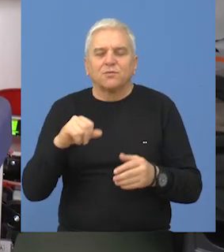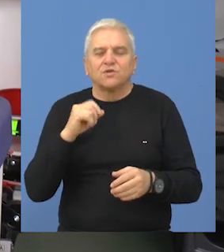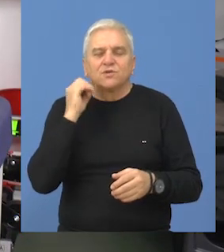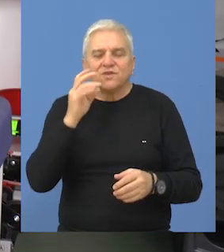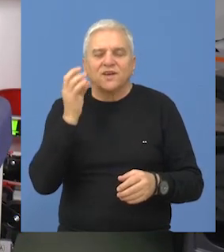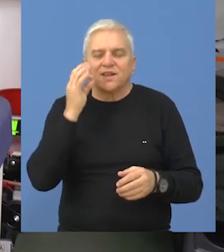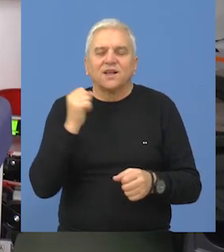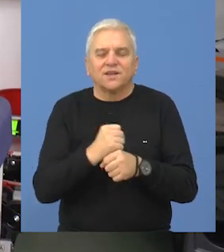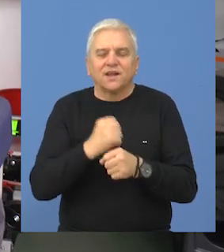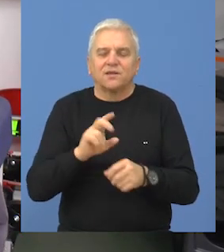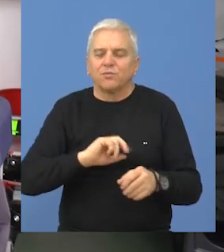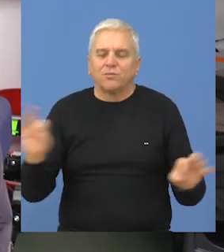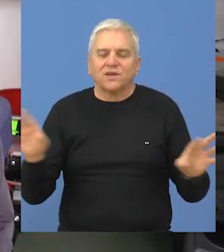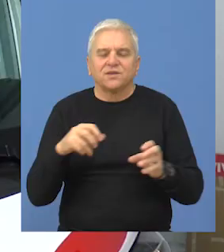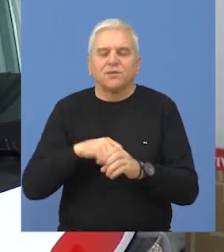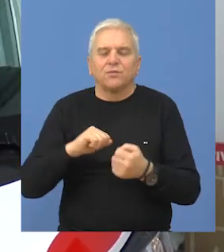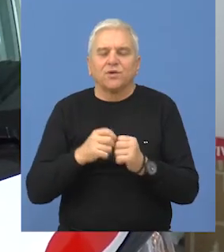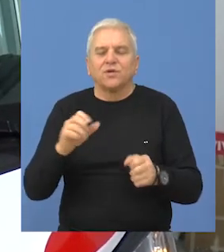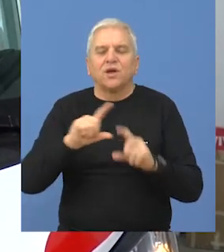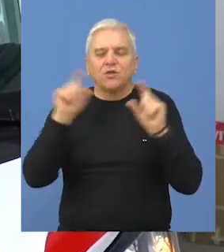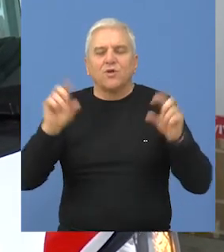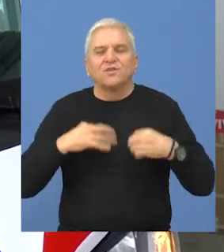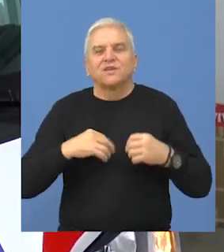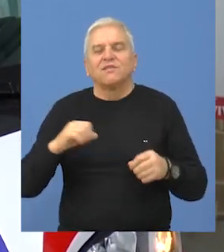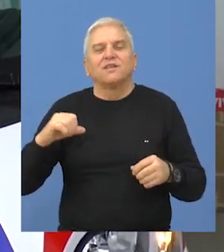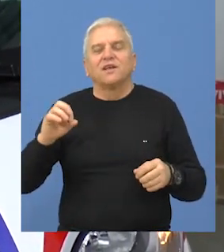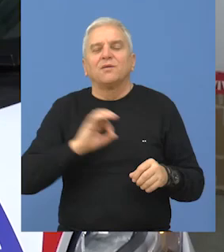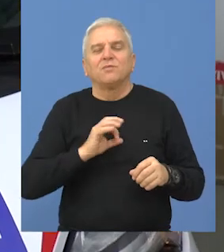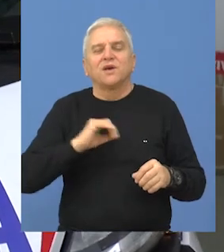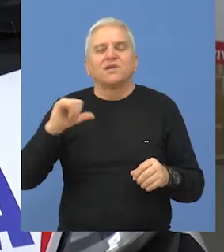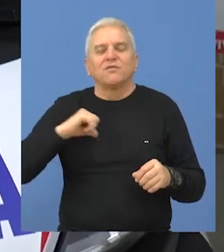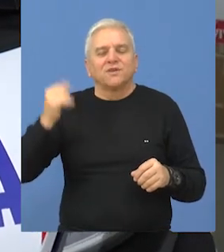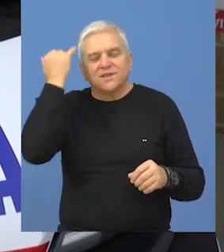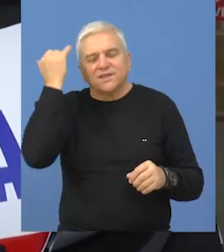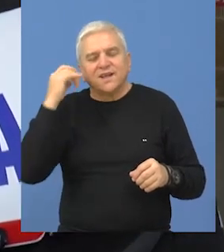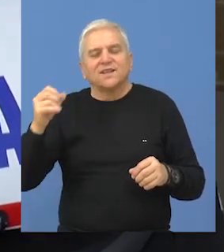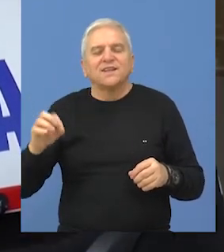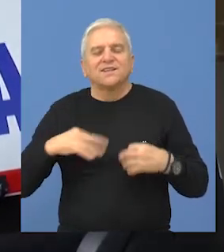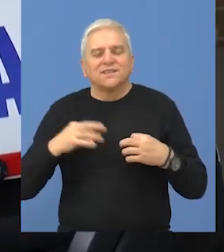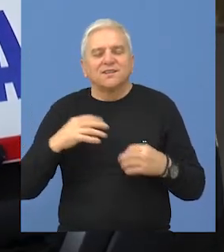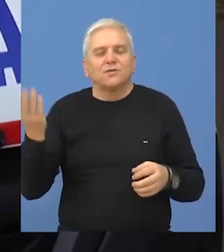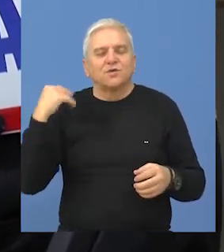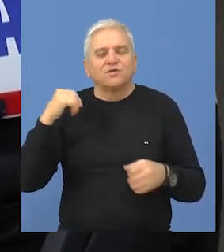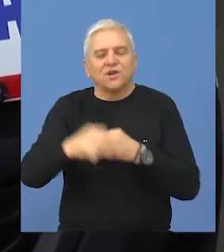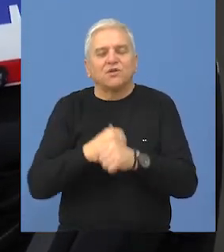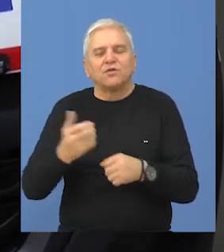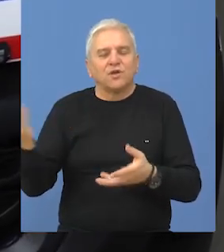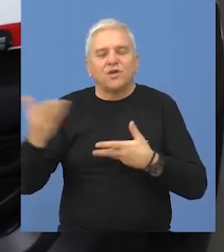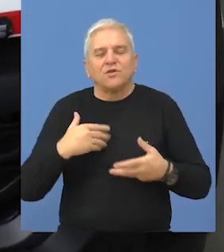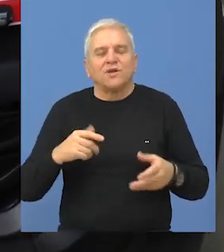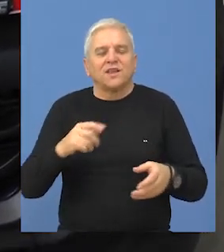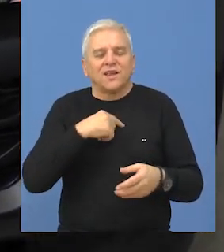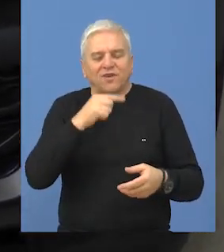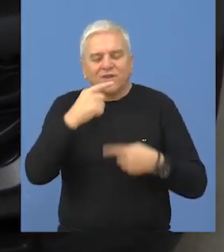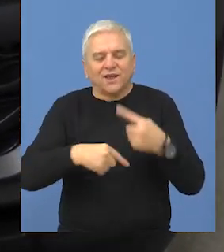da bi smo mogli svakodnevno da radimo nesmetano. Dom zdravlja Beče je od Pokrinjskog sekretarijata za zdravstvo prošle godine dobio